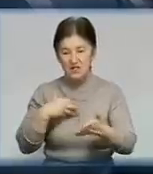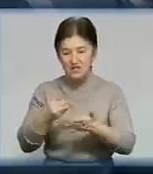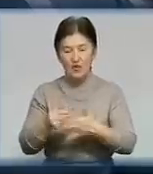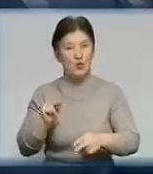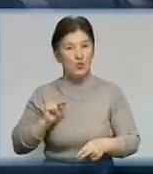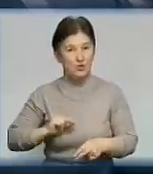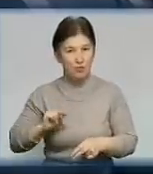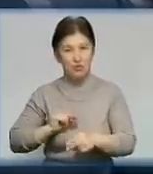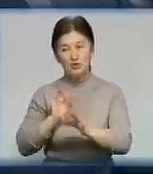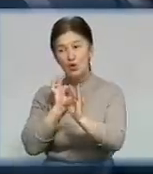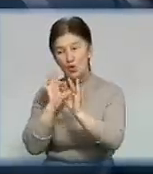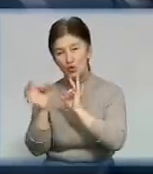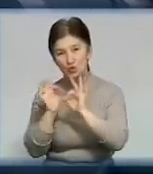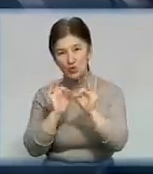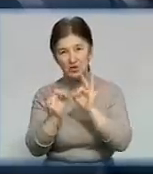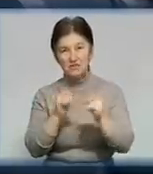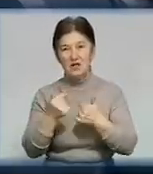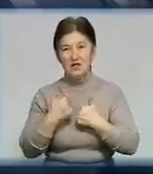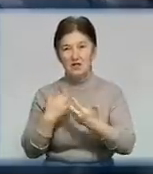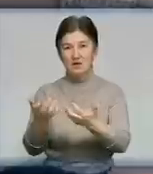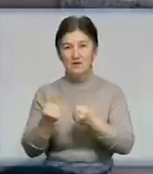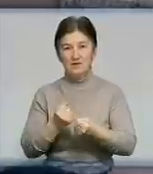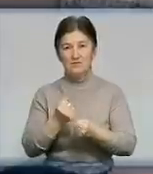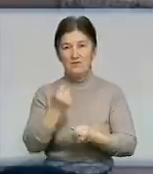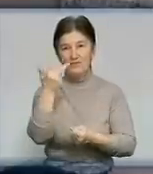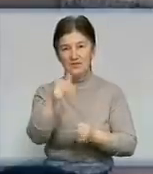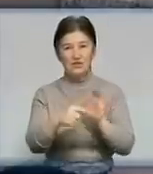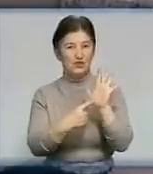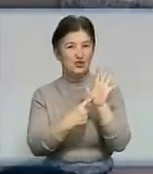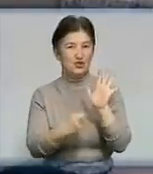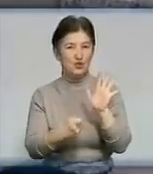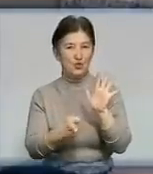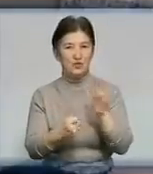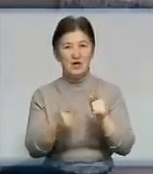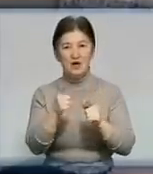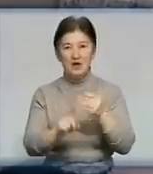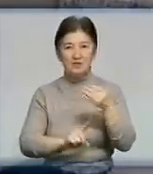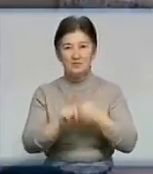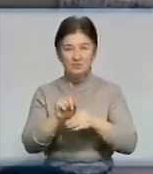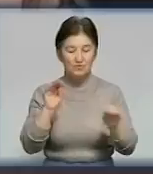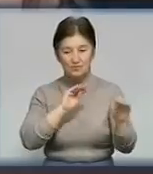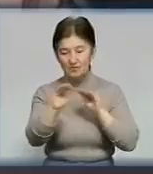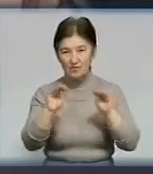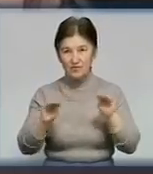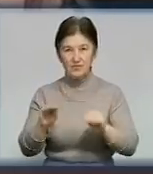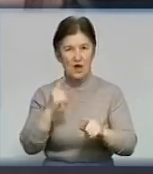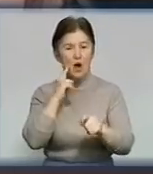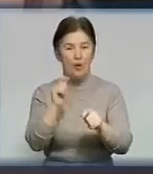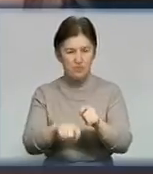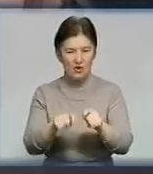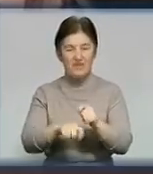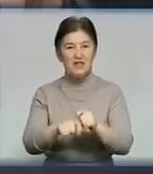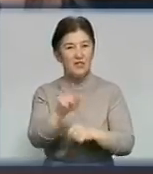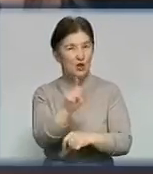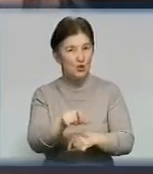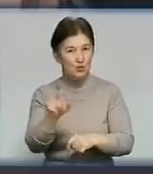консультанта по виборчим дільницям я отримував зарплату 3,600. Пан Бабенко почав сформування команди. Взяв лише перевірених минулими виборами